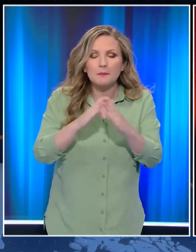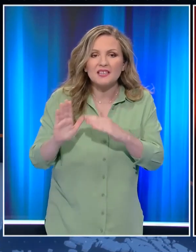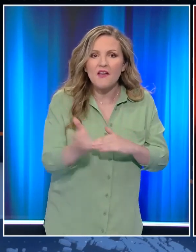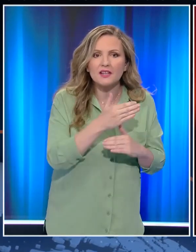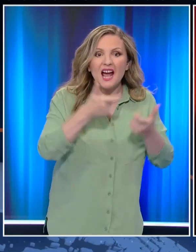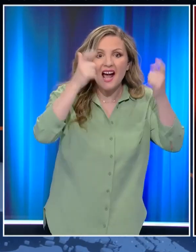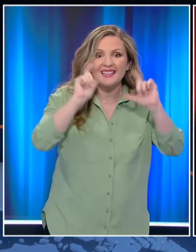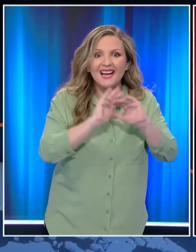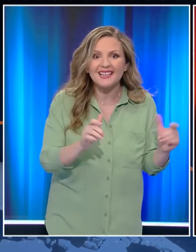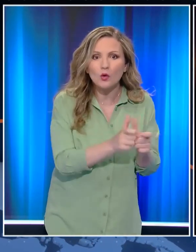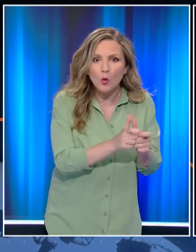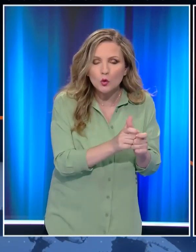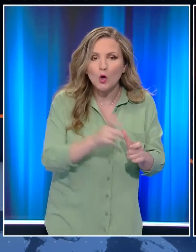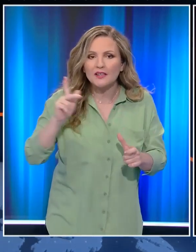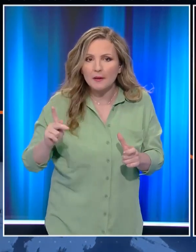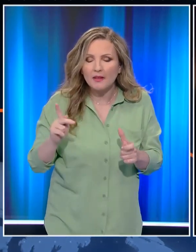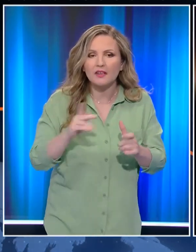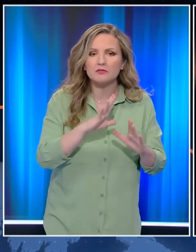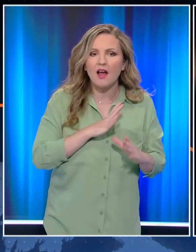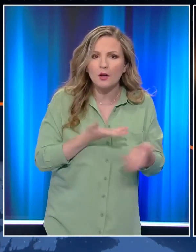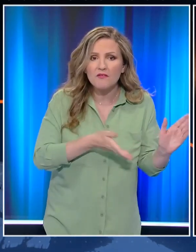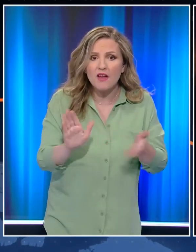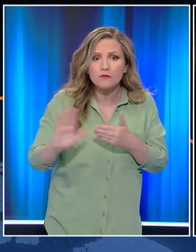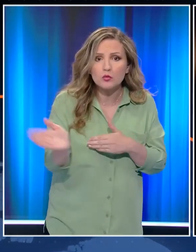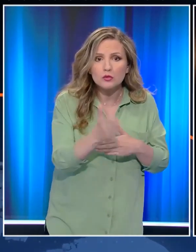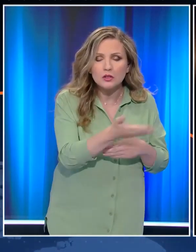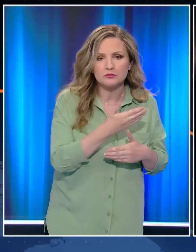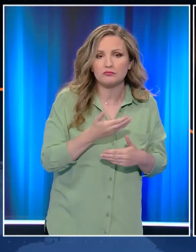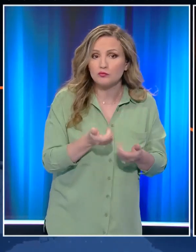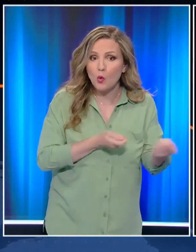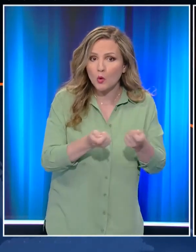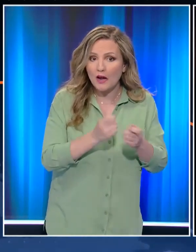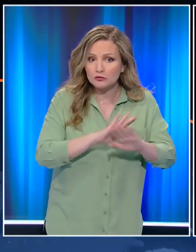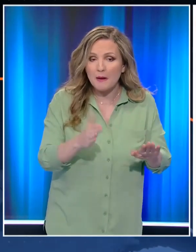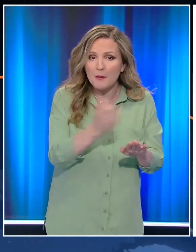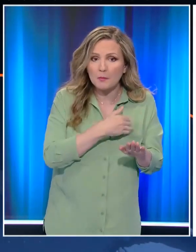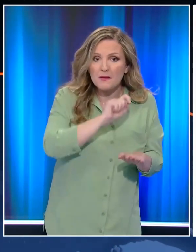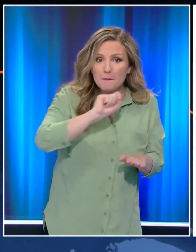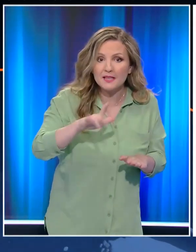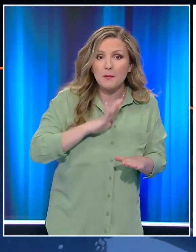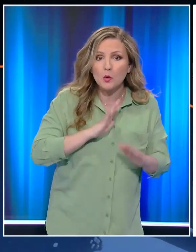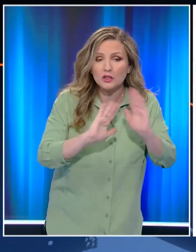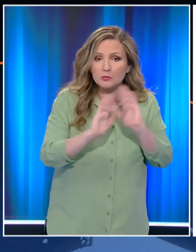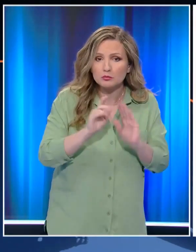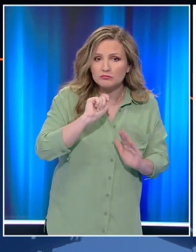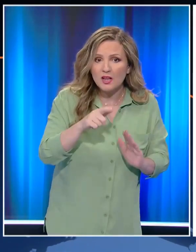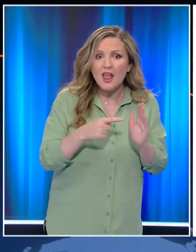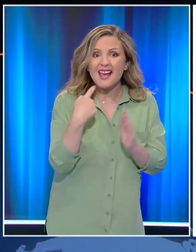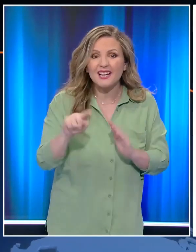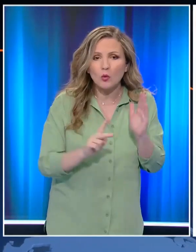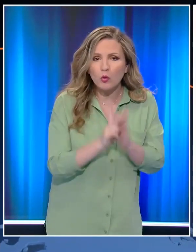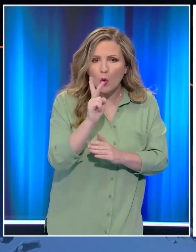των χωριών Αγία, Ειρήνη και Καπανδρίτη. Οι εκκαινώσεις έγιναν άμεσα και οργανωμένα καθώς είχε προηγηθεί μήνυμα της πολιτικής προστασίας μέσω του